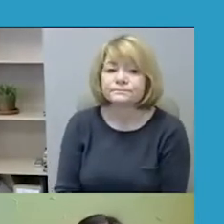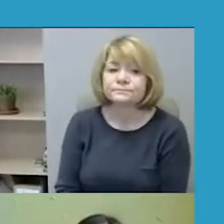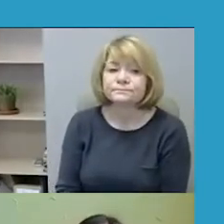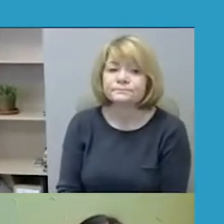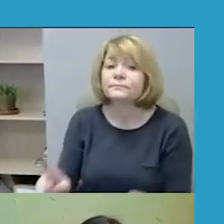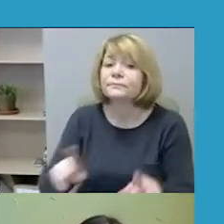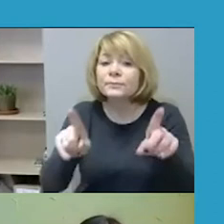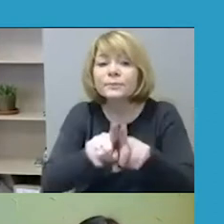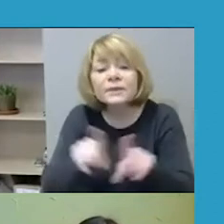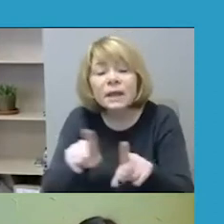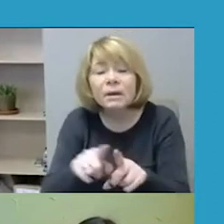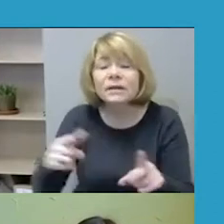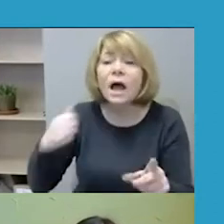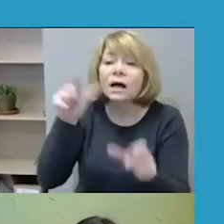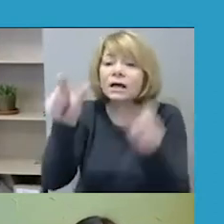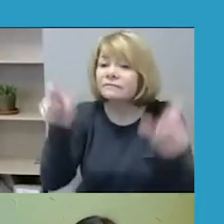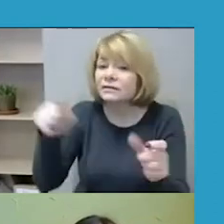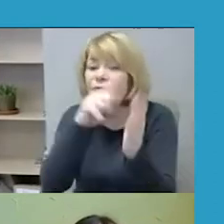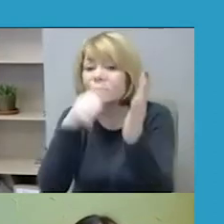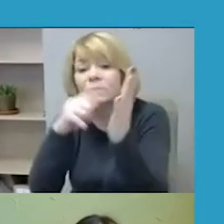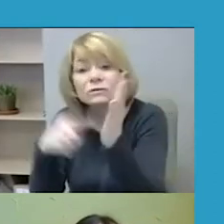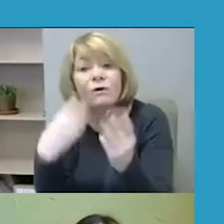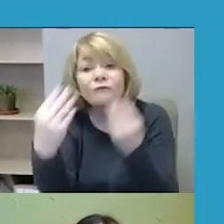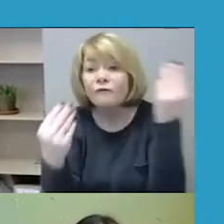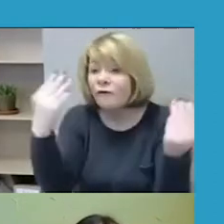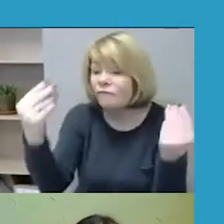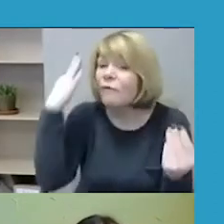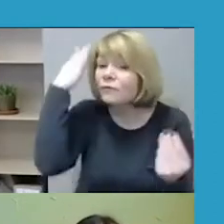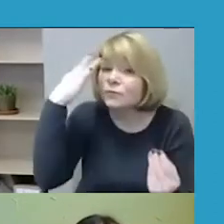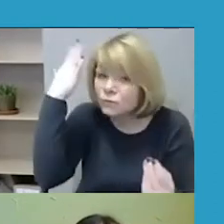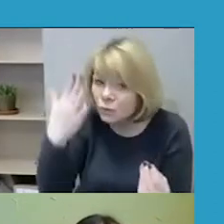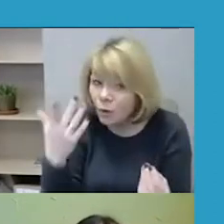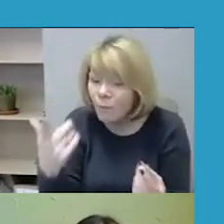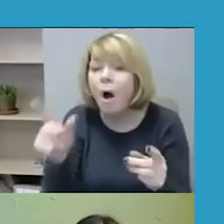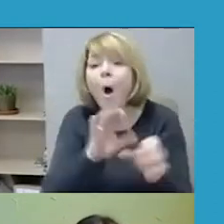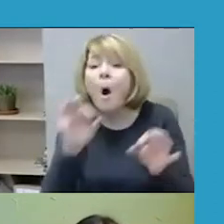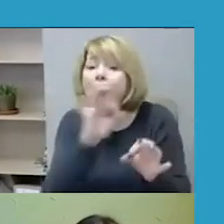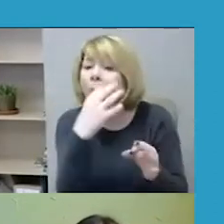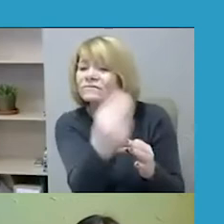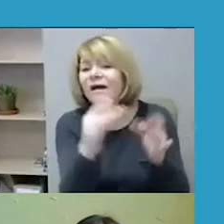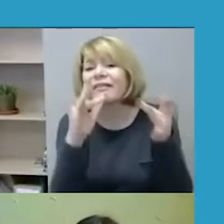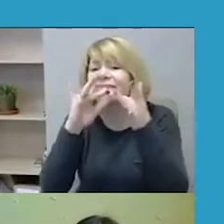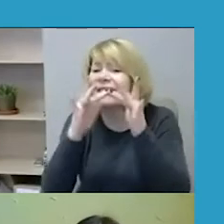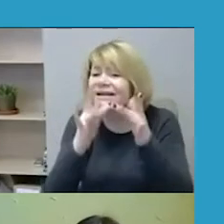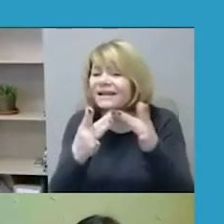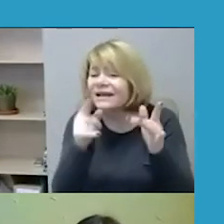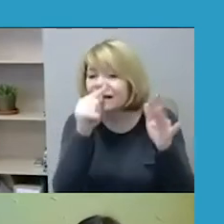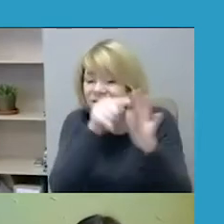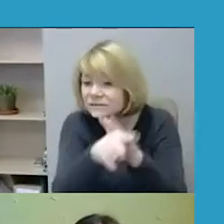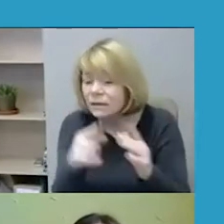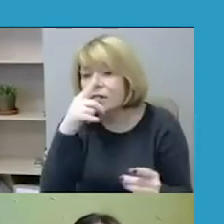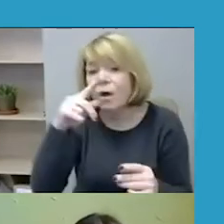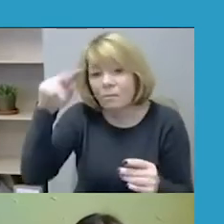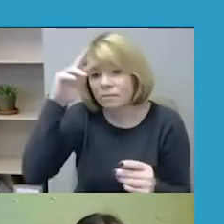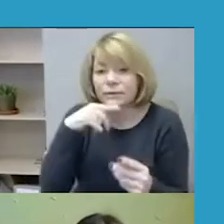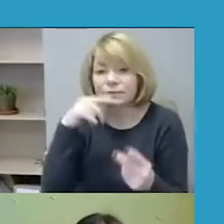gyventojų klausome jų nuomonės dėl bausmių už nepykantos kurstimą internete. Tai kas antras Lietuvos gyventojas